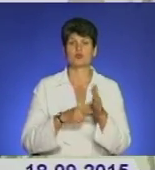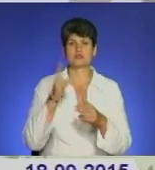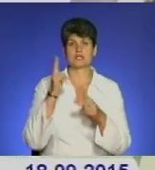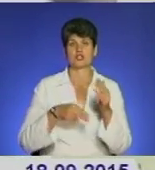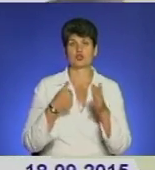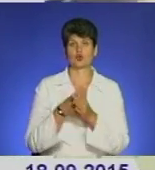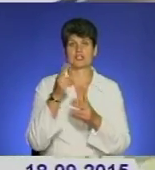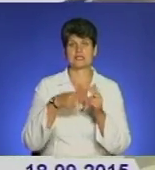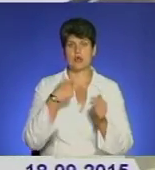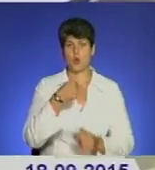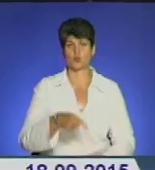року. ремонтні роботи планують завершити. Дякую. Дякую.